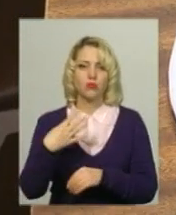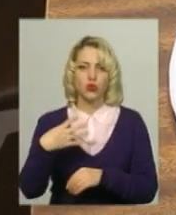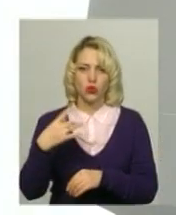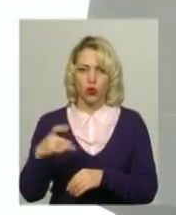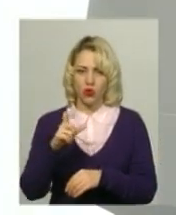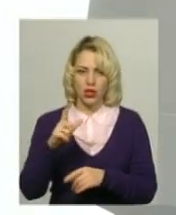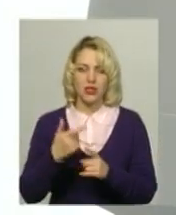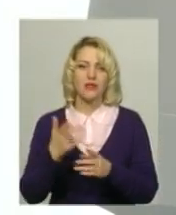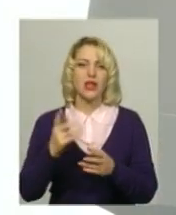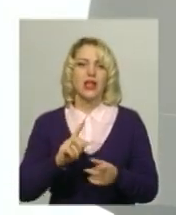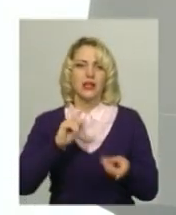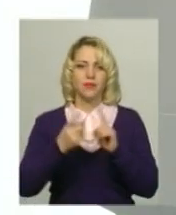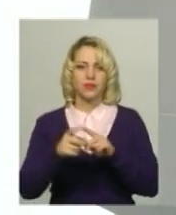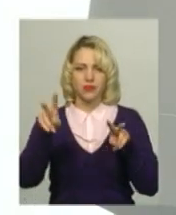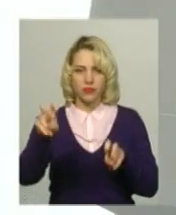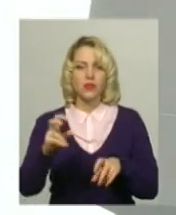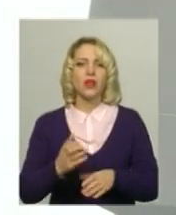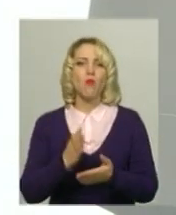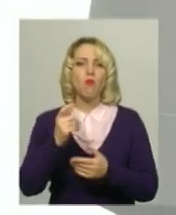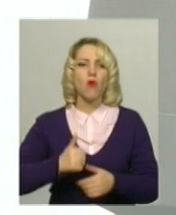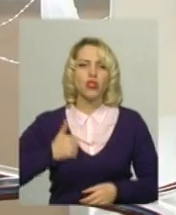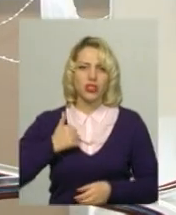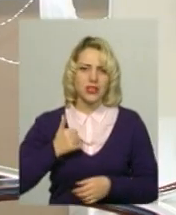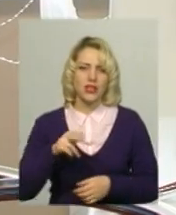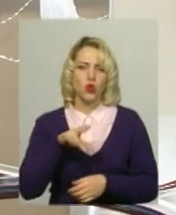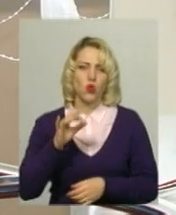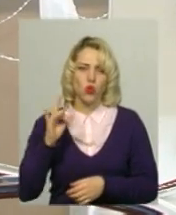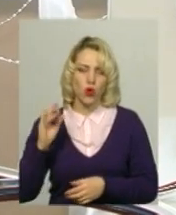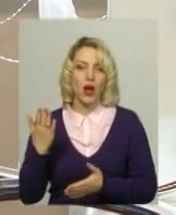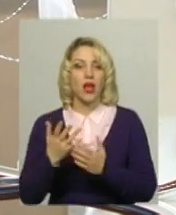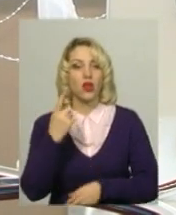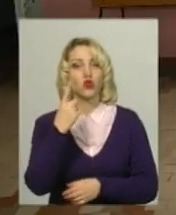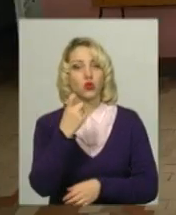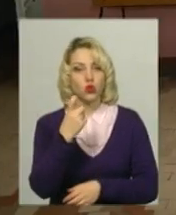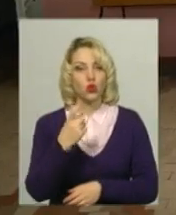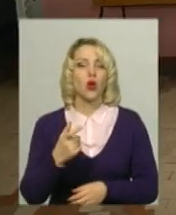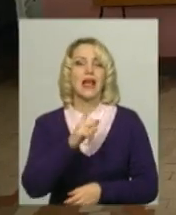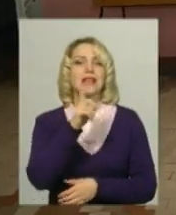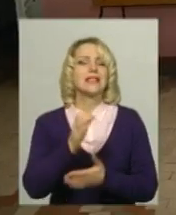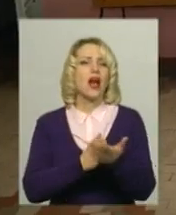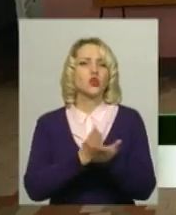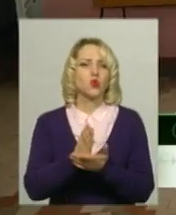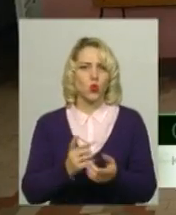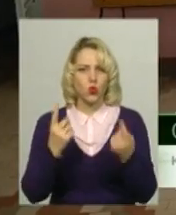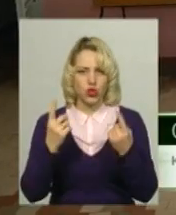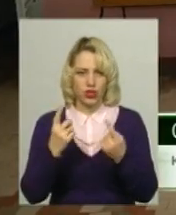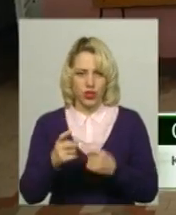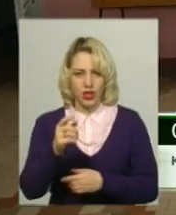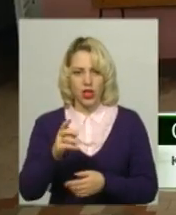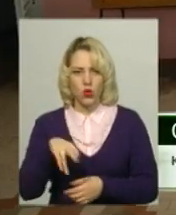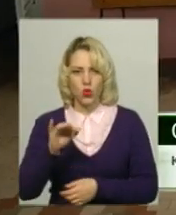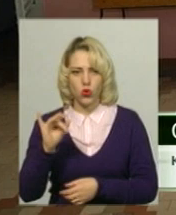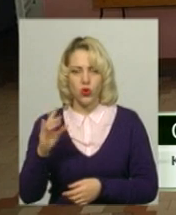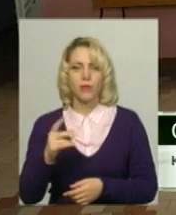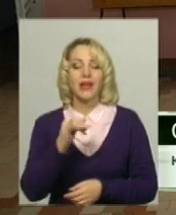згідно з законом України. Коли ж заборів крові було 100 разів, донору присвоїть звання заслуженого. Один із заслужених донорів нашої області